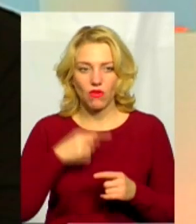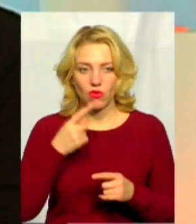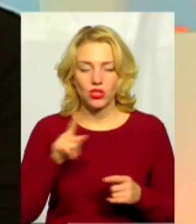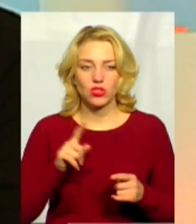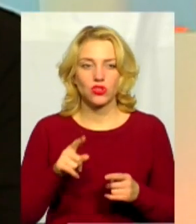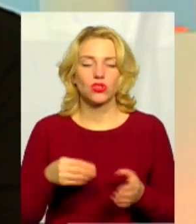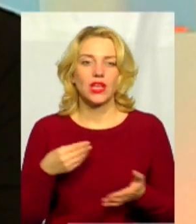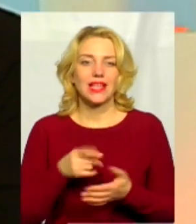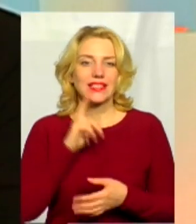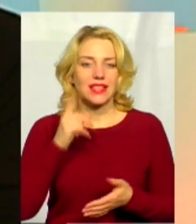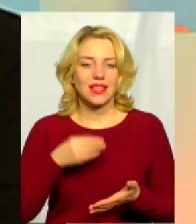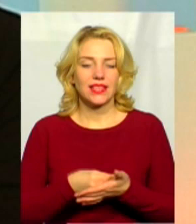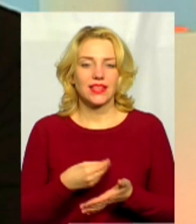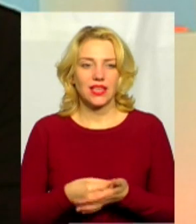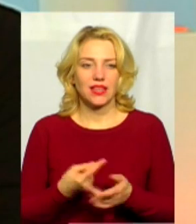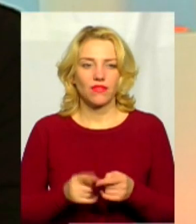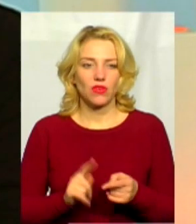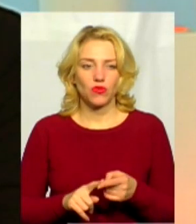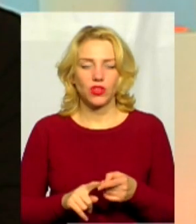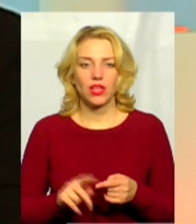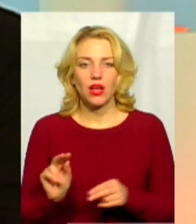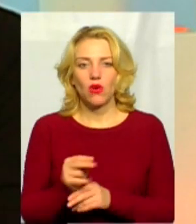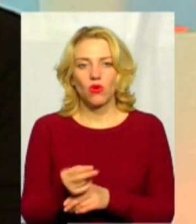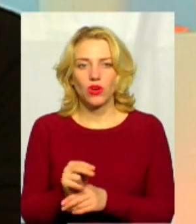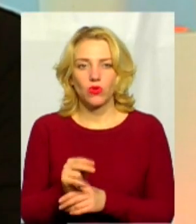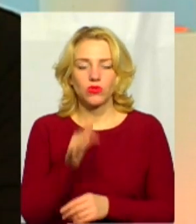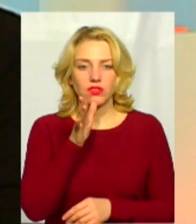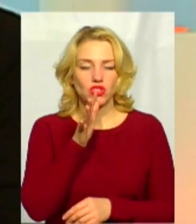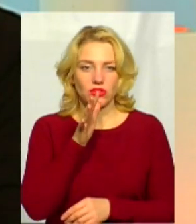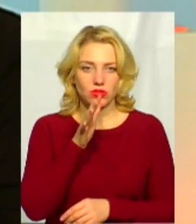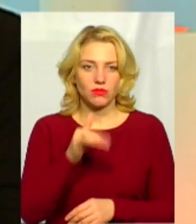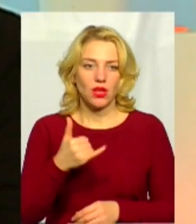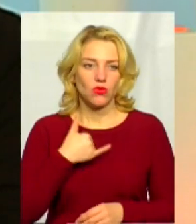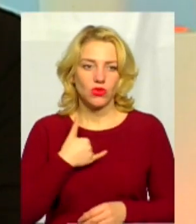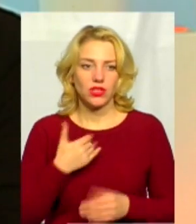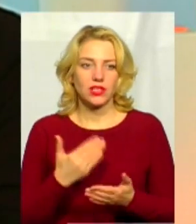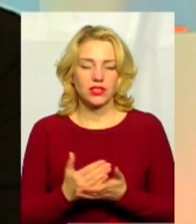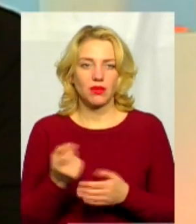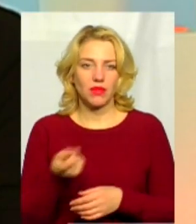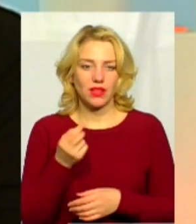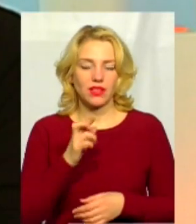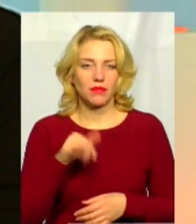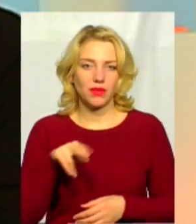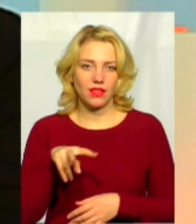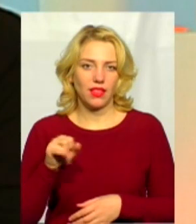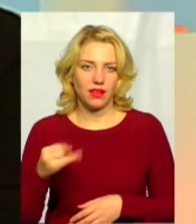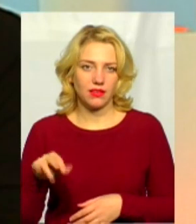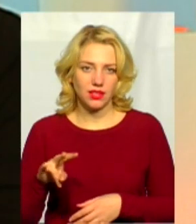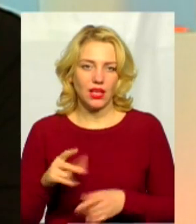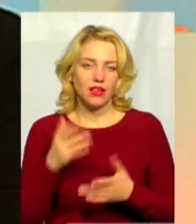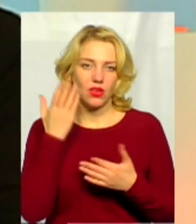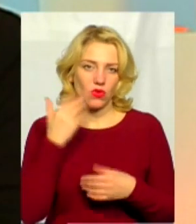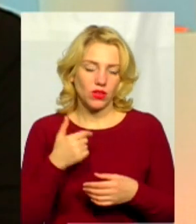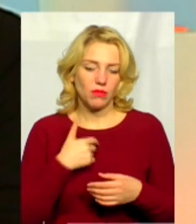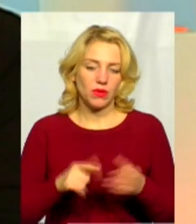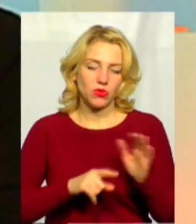енергетичного тарифу на великих цінах, вона коригується часом, так? І у нас є дуже маленький дідлайн. І коли ми почали досліджувати дахи і